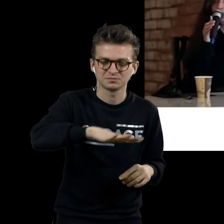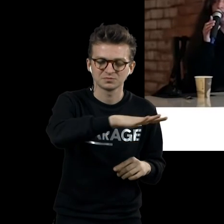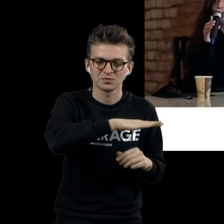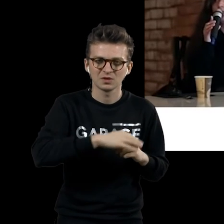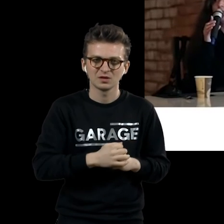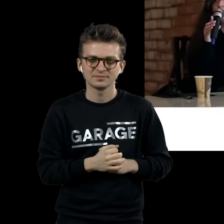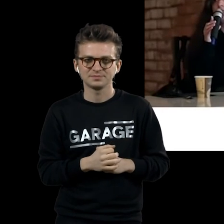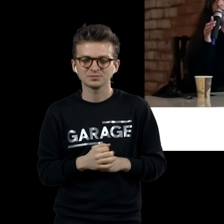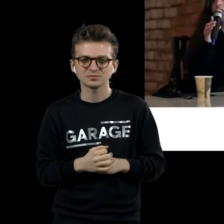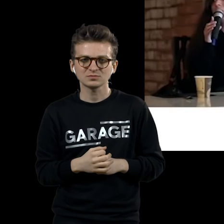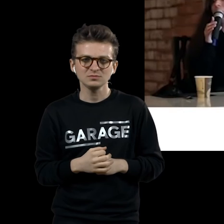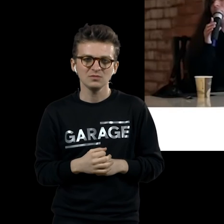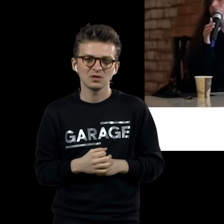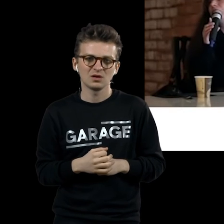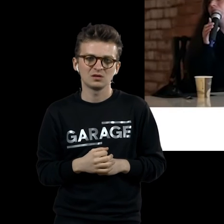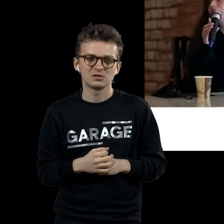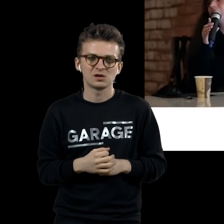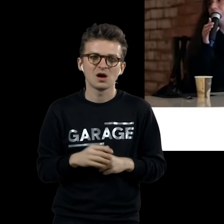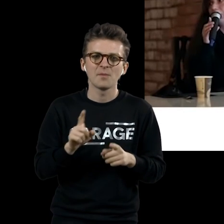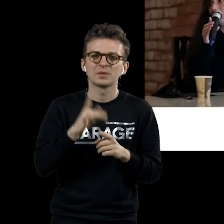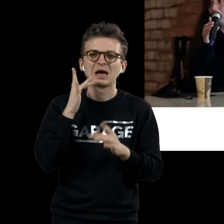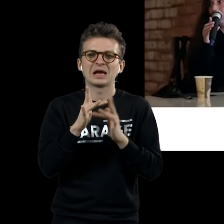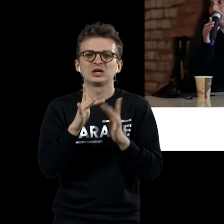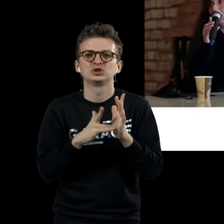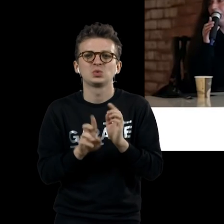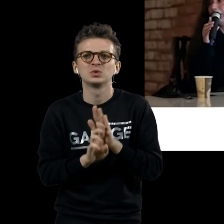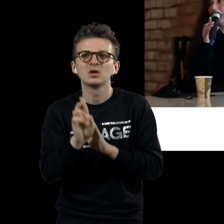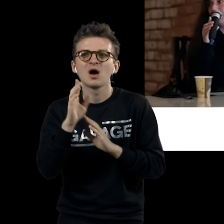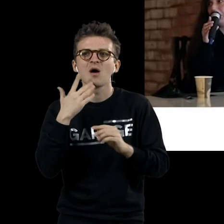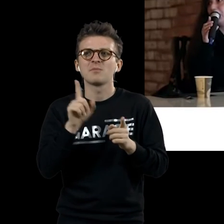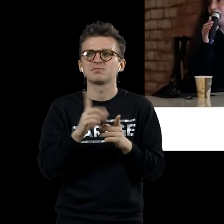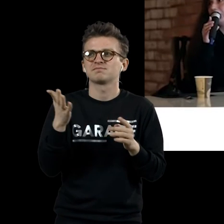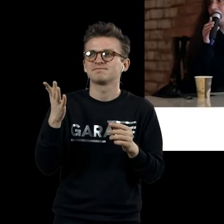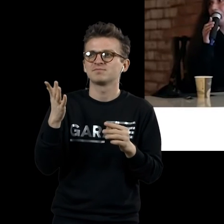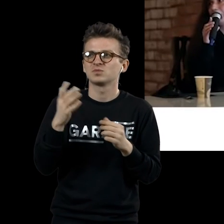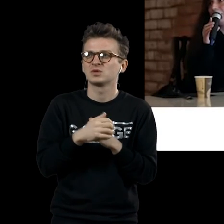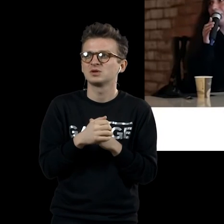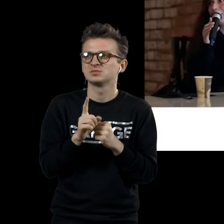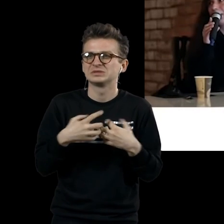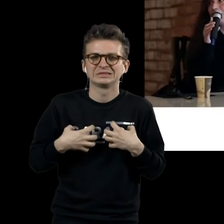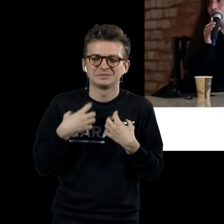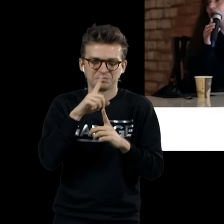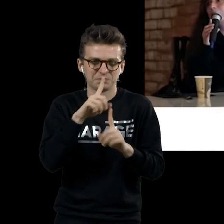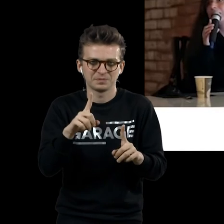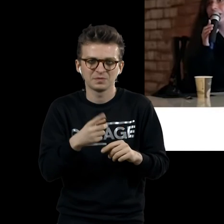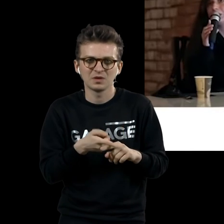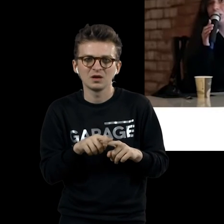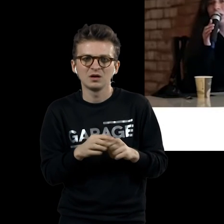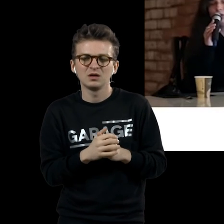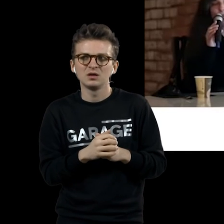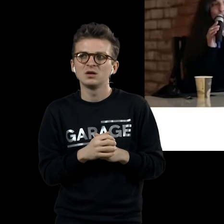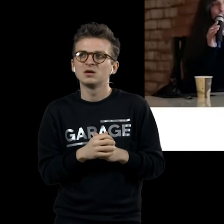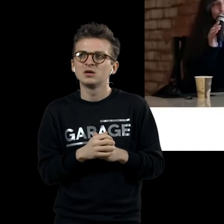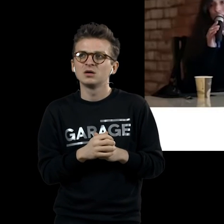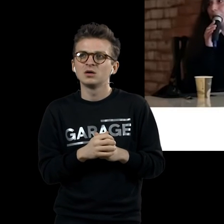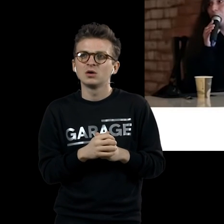Какой-нибудь «Мертвый Христос», да, вот так такие. Ну, у Монтенни с такими страшными-страшными ногами. Может быть, к этому.